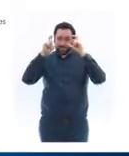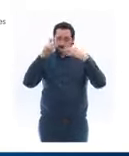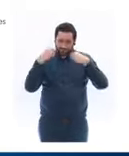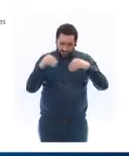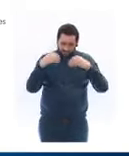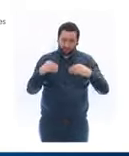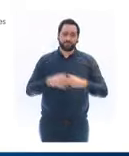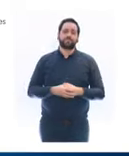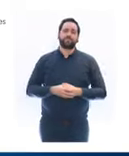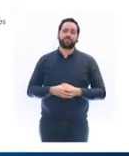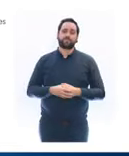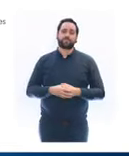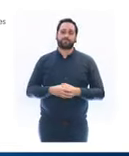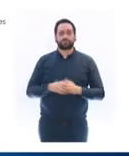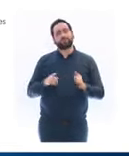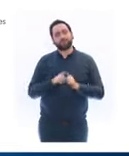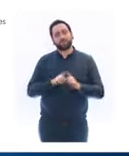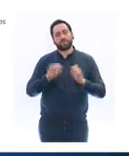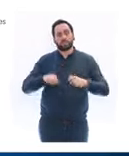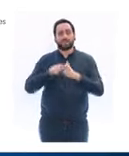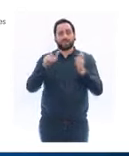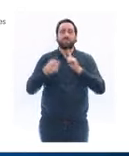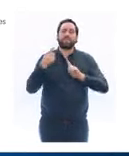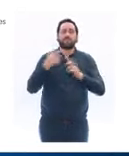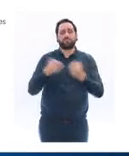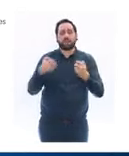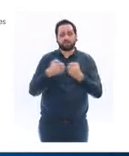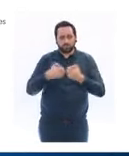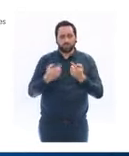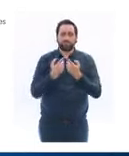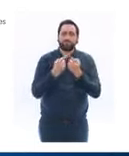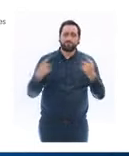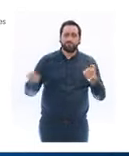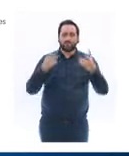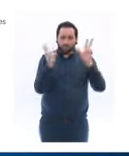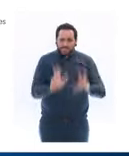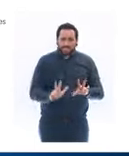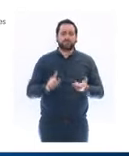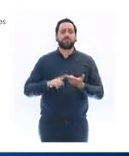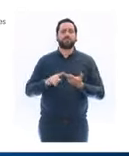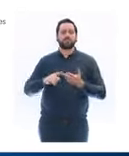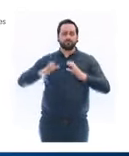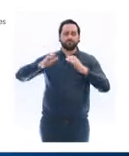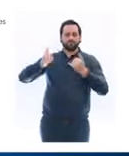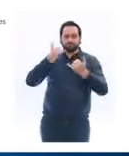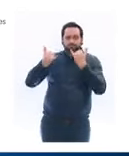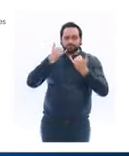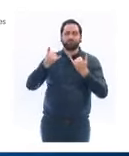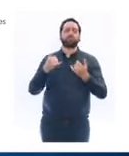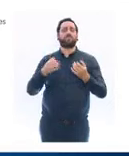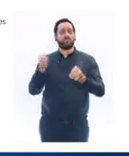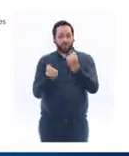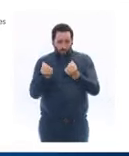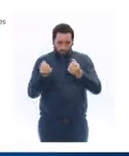Certains magasins spécialisés, l'équipement informatique, les télécommunications, la location de voitures et d'équipements